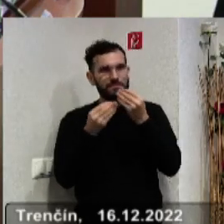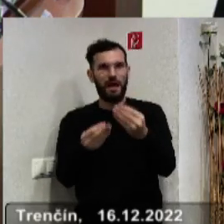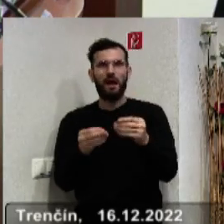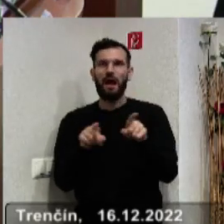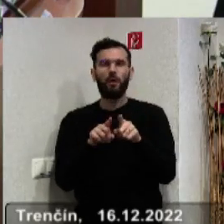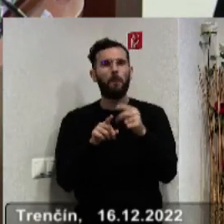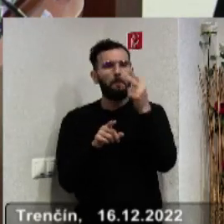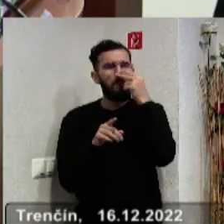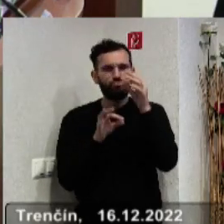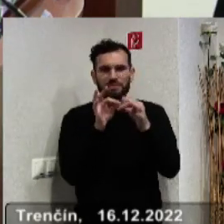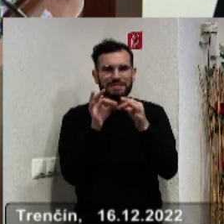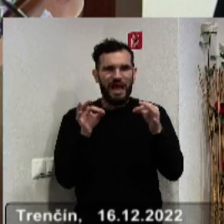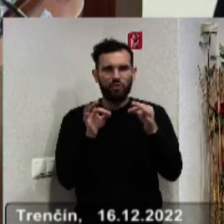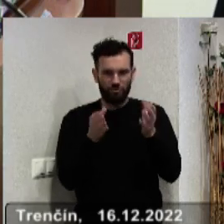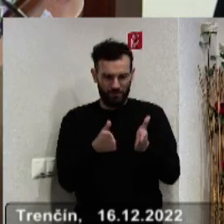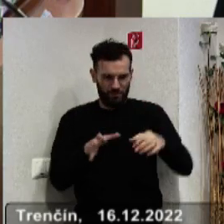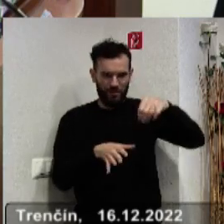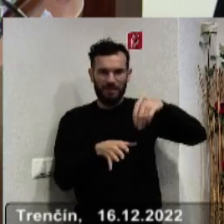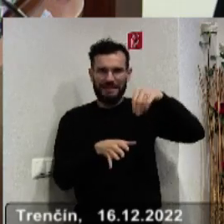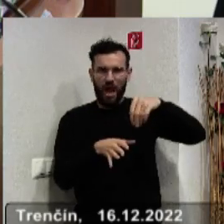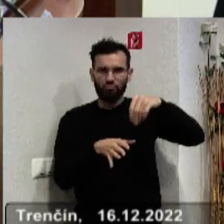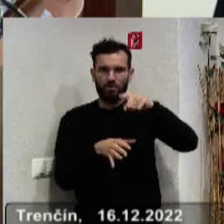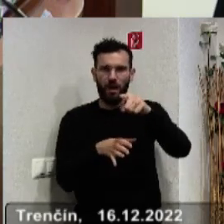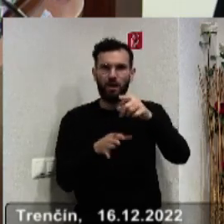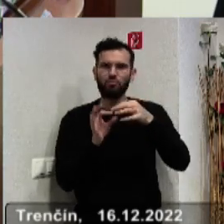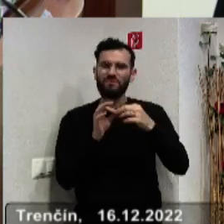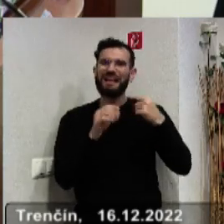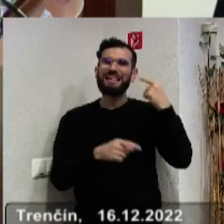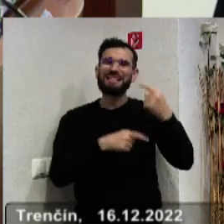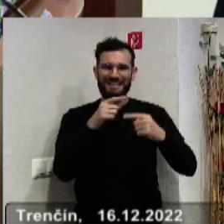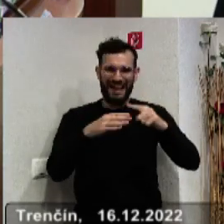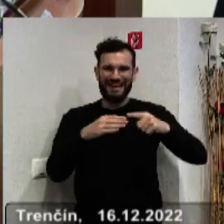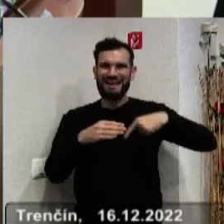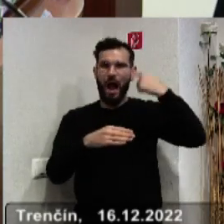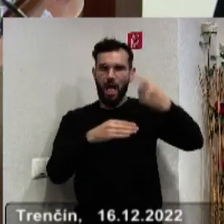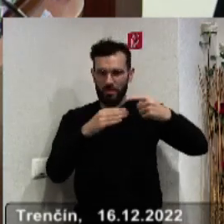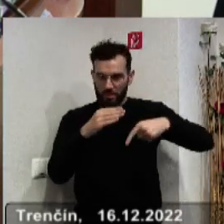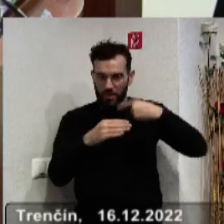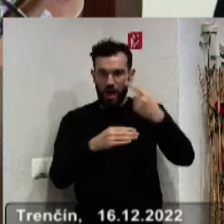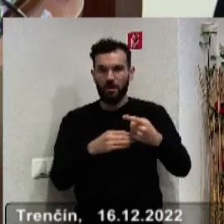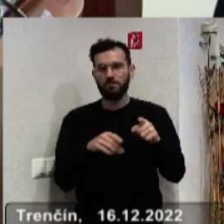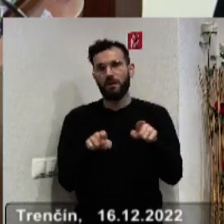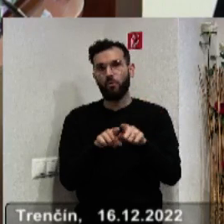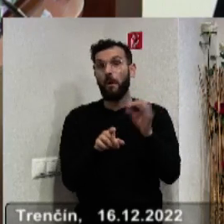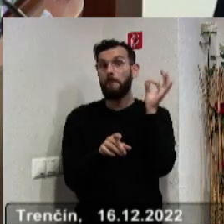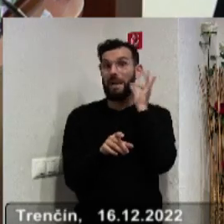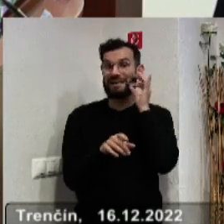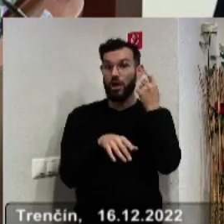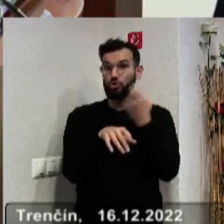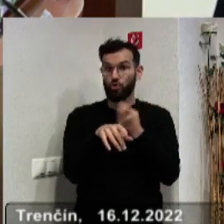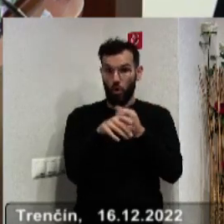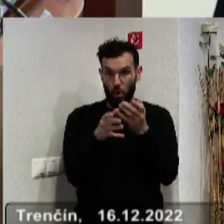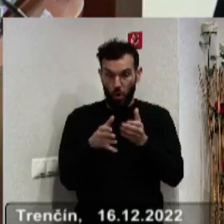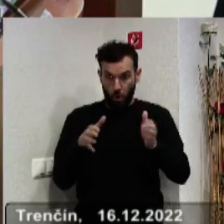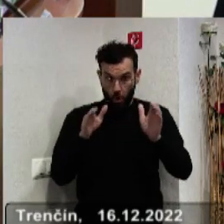malé darčeky, ktoré máte v táškách. Sú to tradične na stene stolovové kalendáre. Taká pekná sklenená ozdoba,